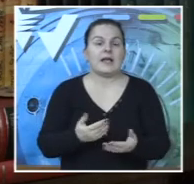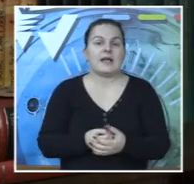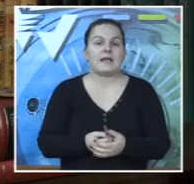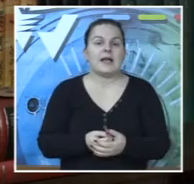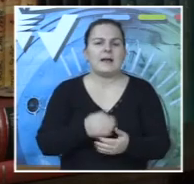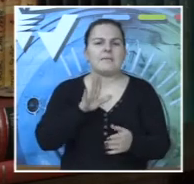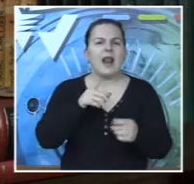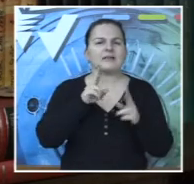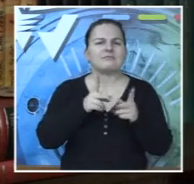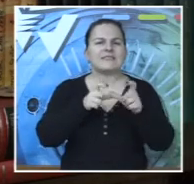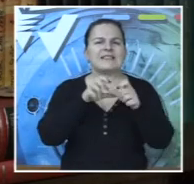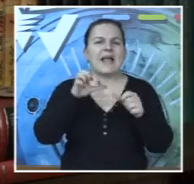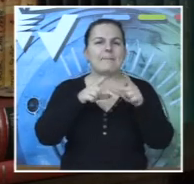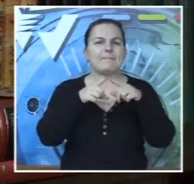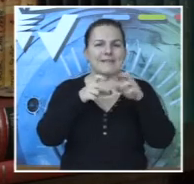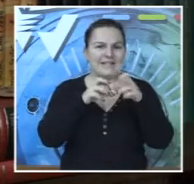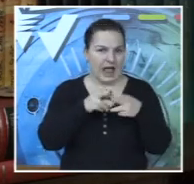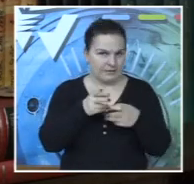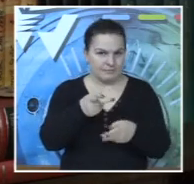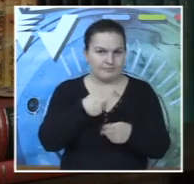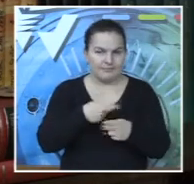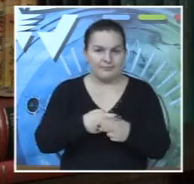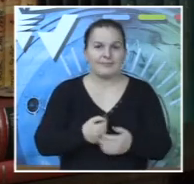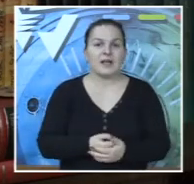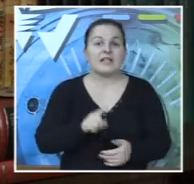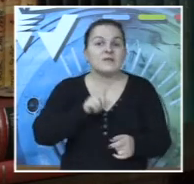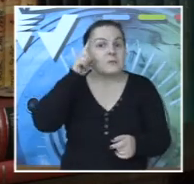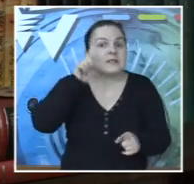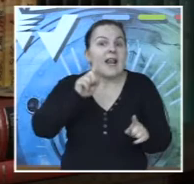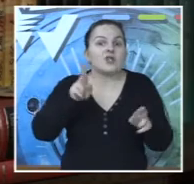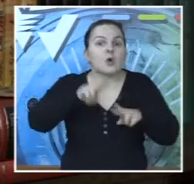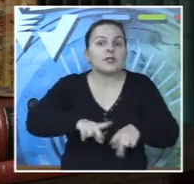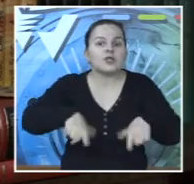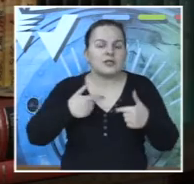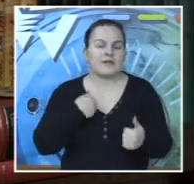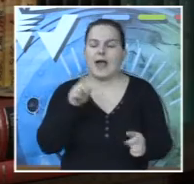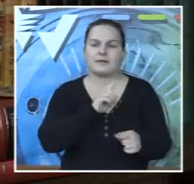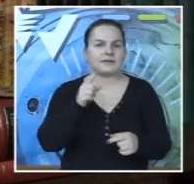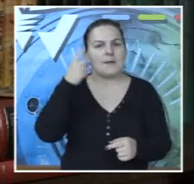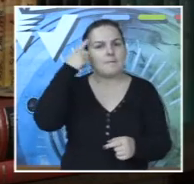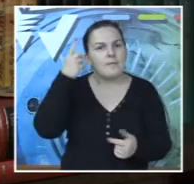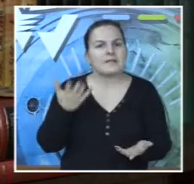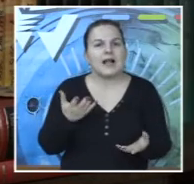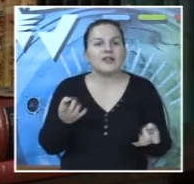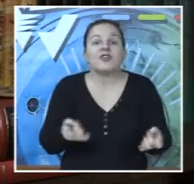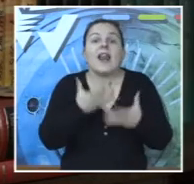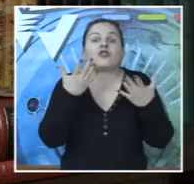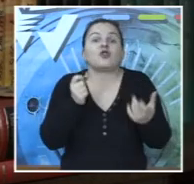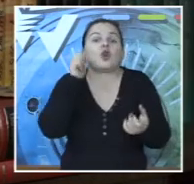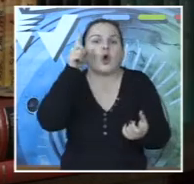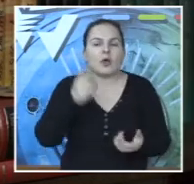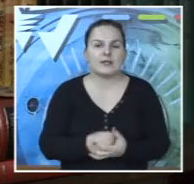godine čak i sepsu preležao, znači kad su svi mislili da on neće izaći živi sale, ja nisam ni jednog momenta pomislila da